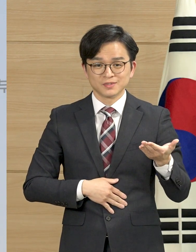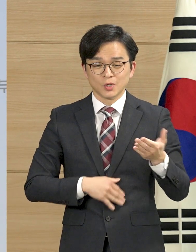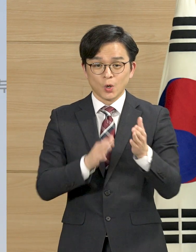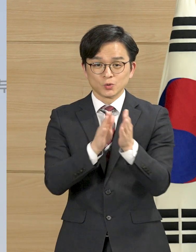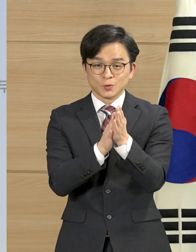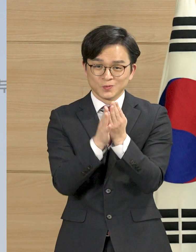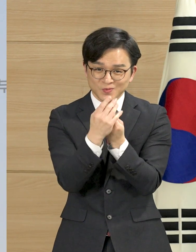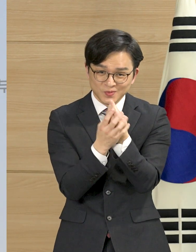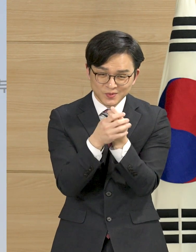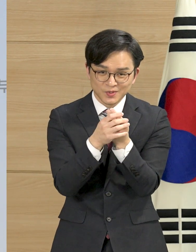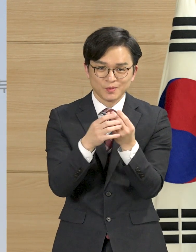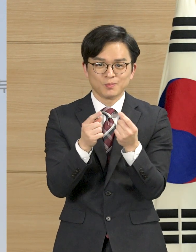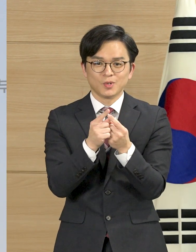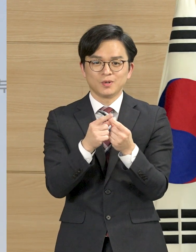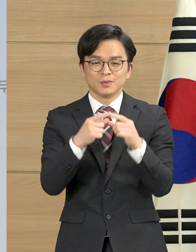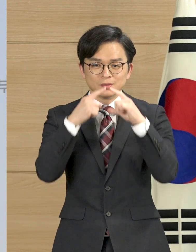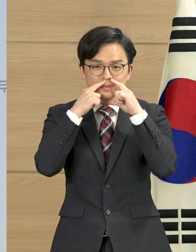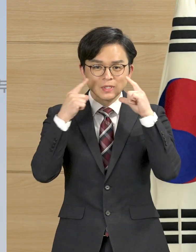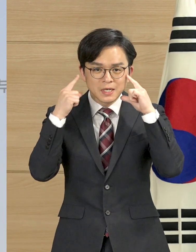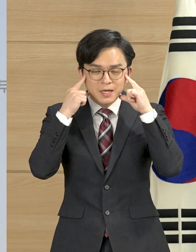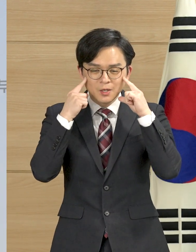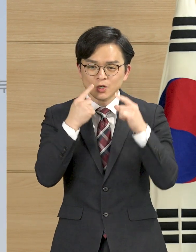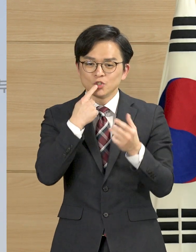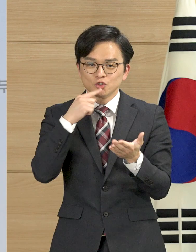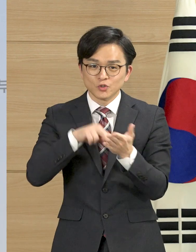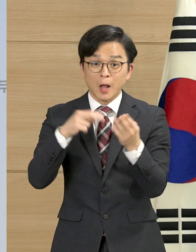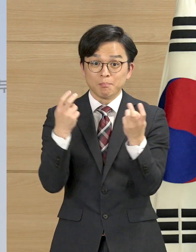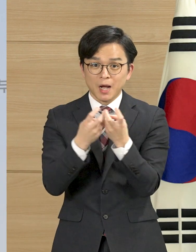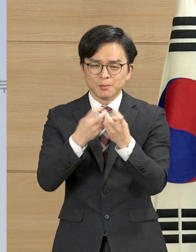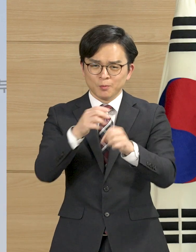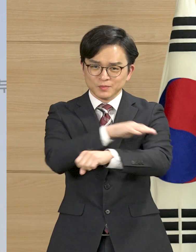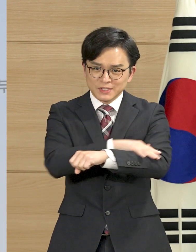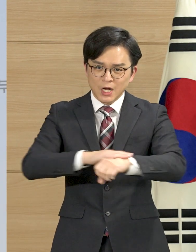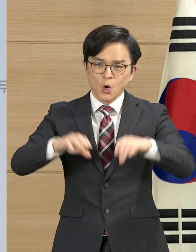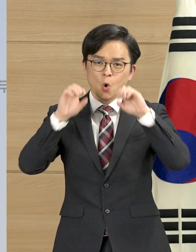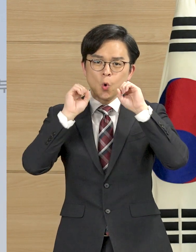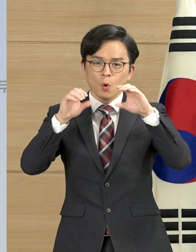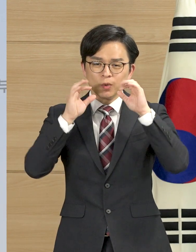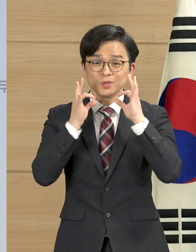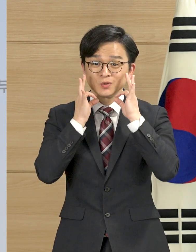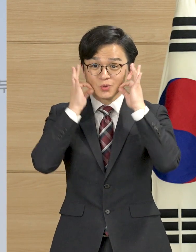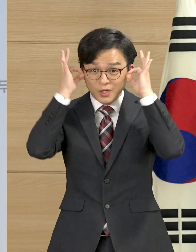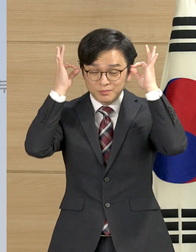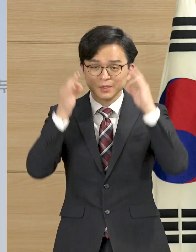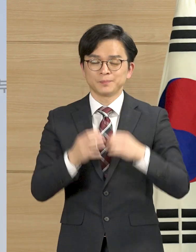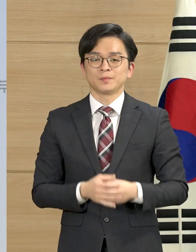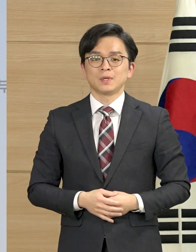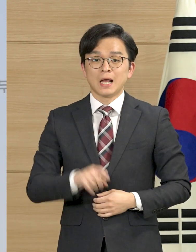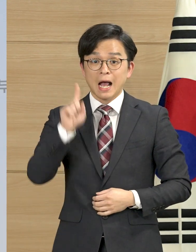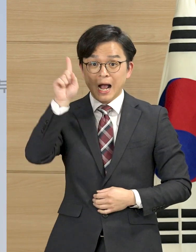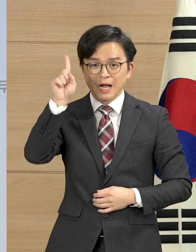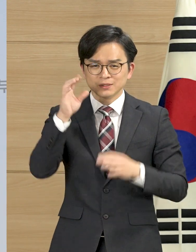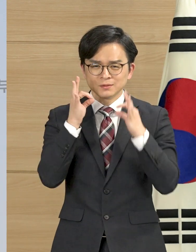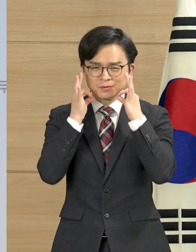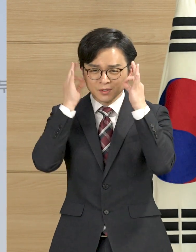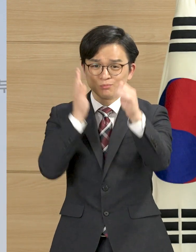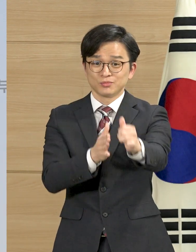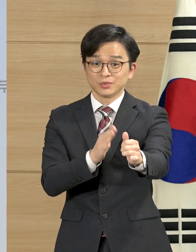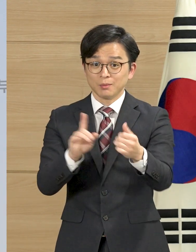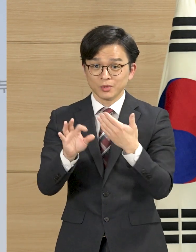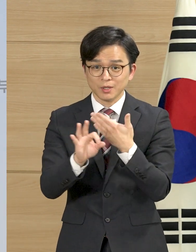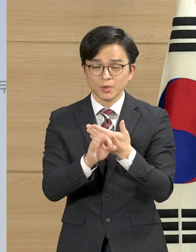예방수칙을 쉽고 다양한 수단을 통해 적극적으로 홍보하겠습니다. 강국히 당부